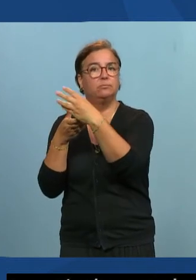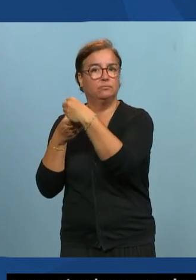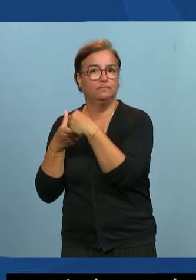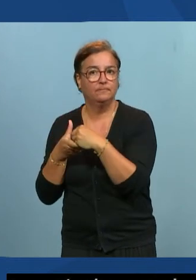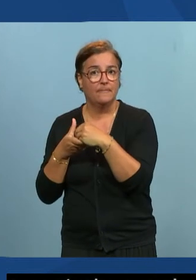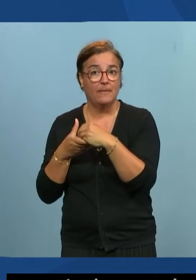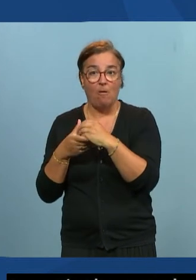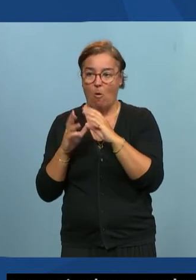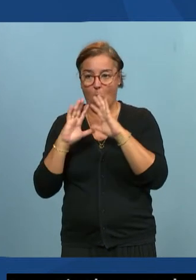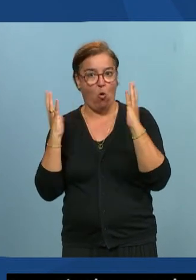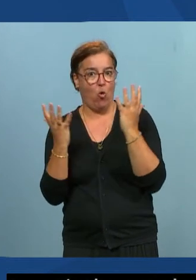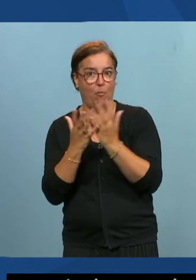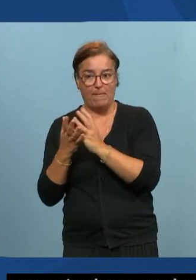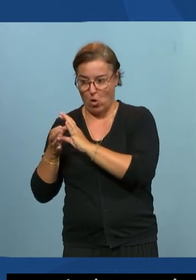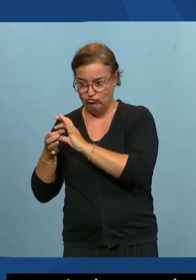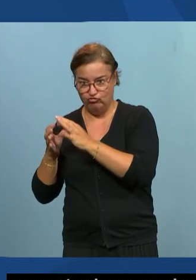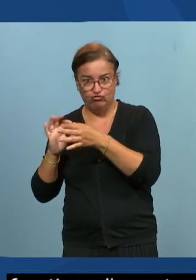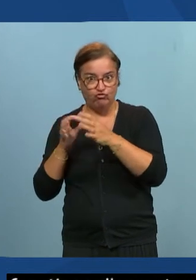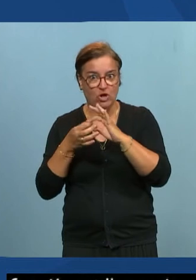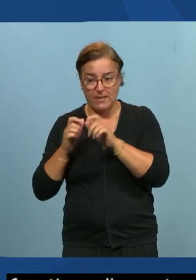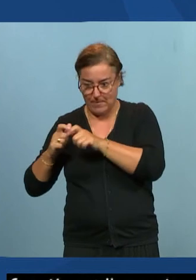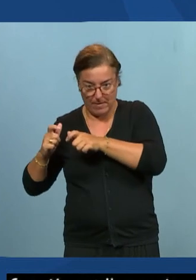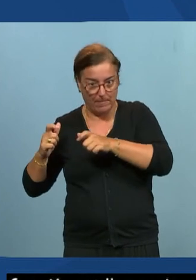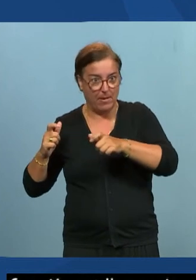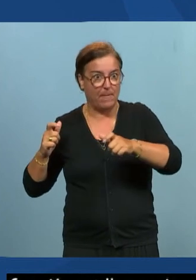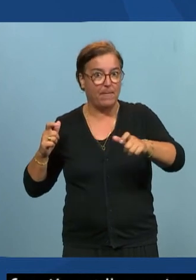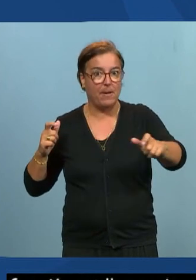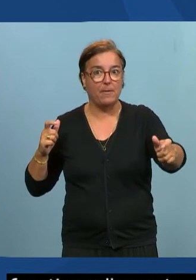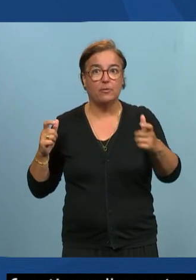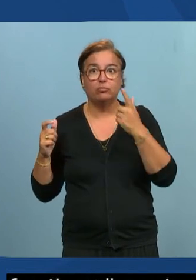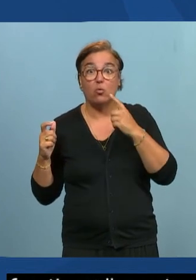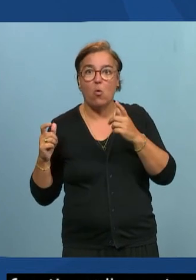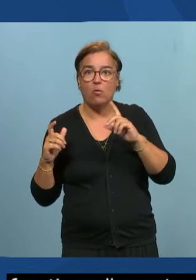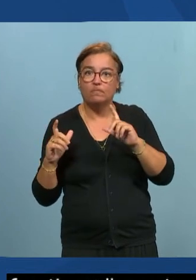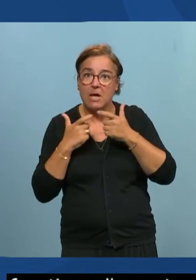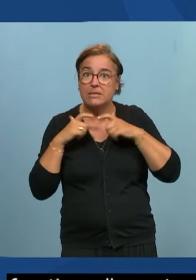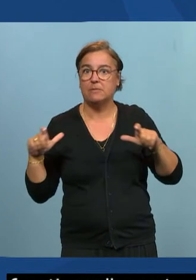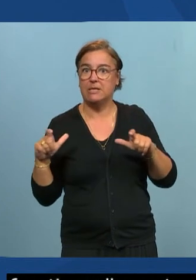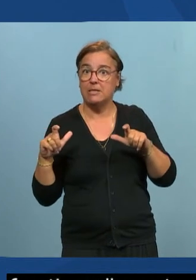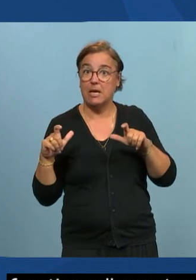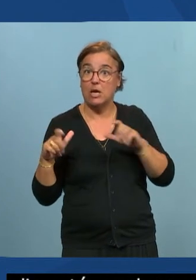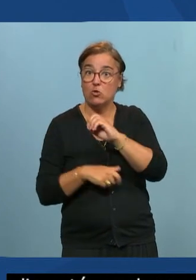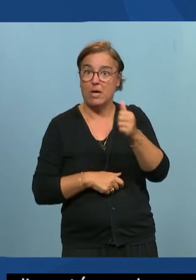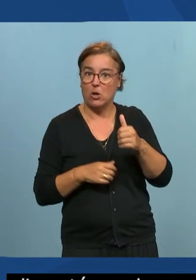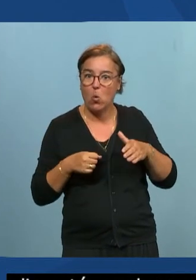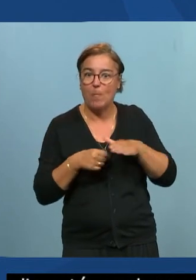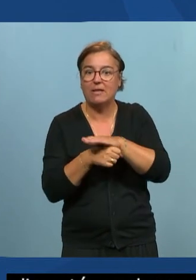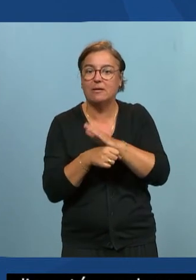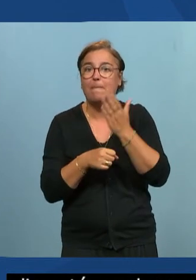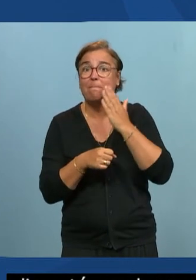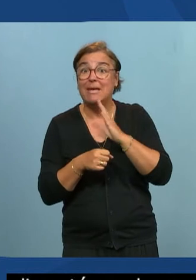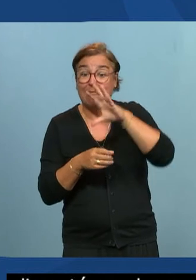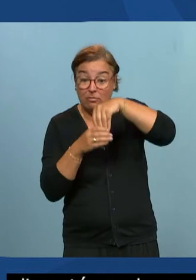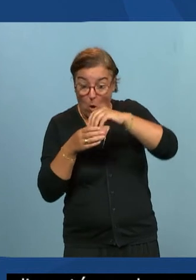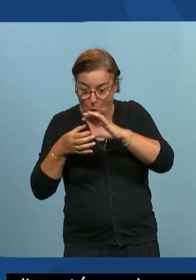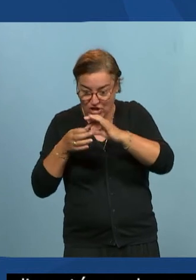il y a une chaîne de personnes qui vont devoir prendre en compte l'accessibilité et puis sur un projet assez typique généralement dans cette chaîne on va avoir des personnes qui sont